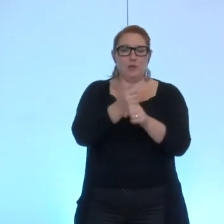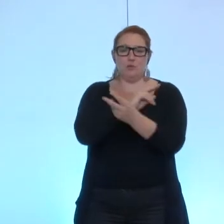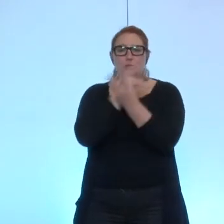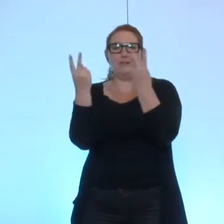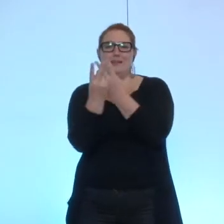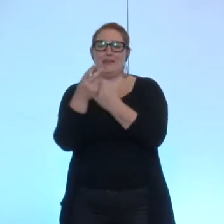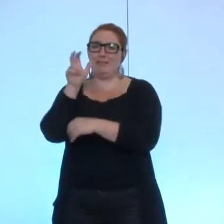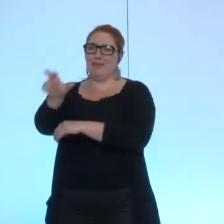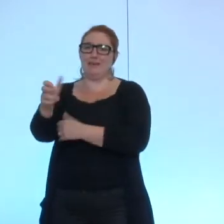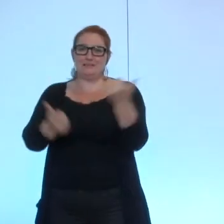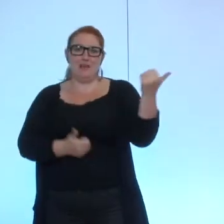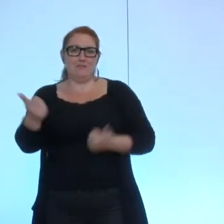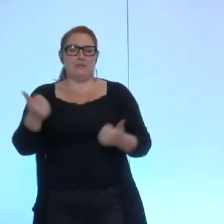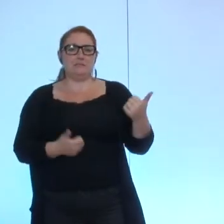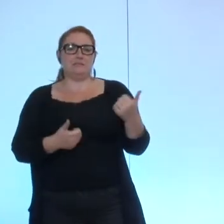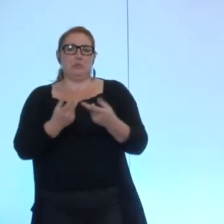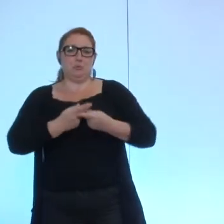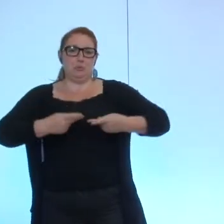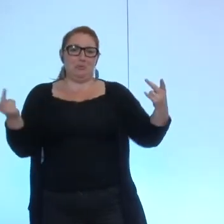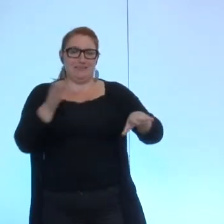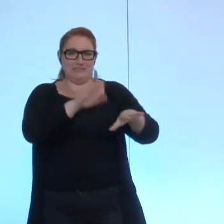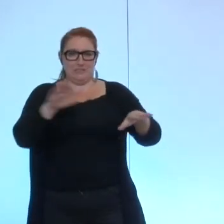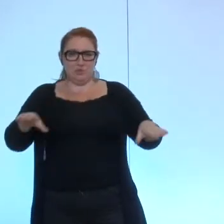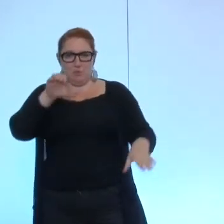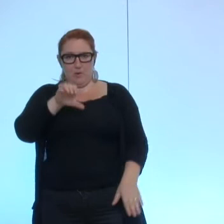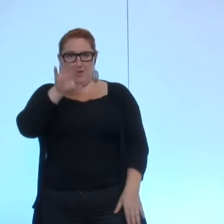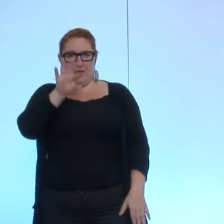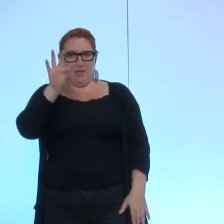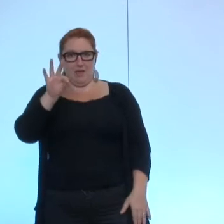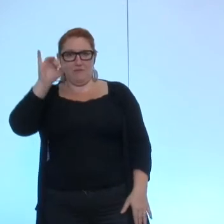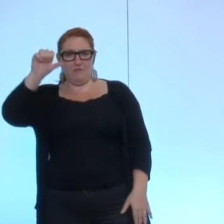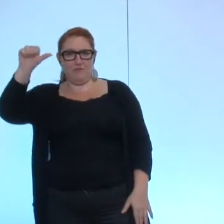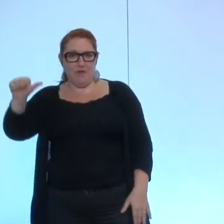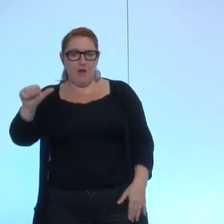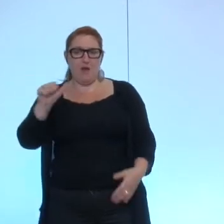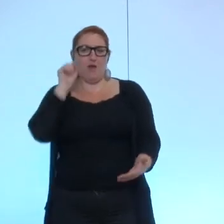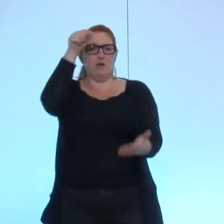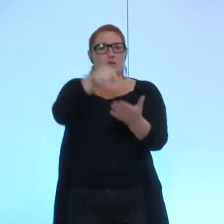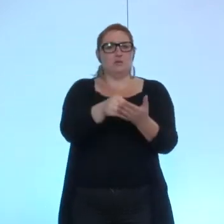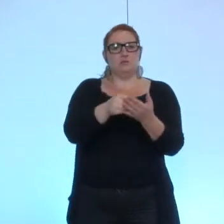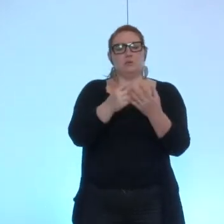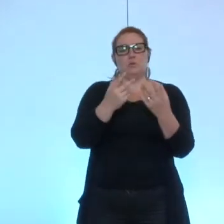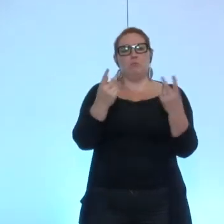stationnement EFIA stationnement sur le lot parc Pôle-Gare Villeneuve